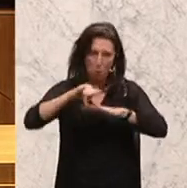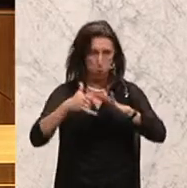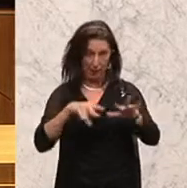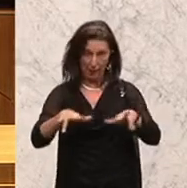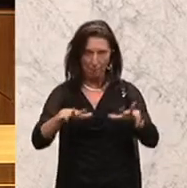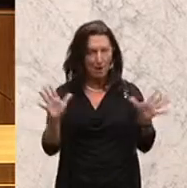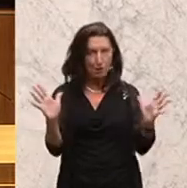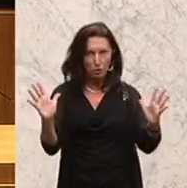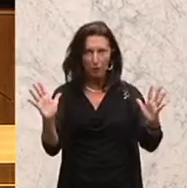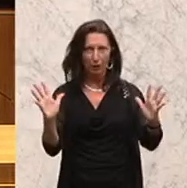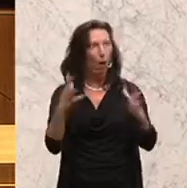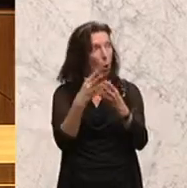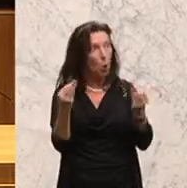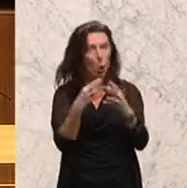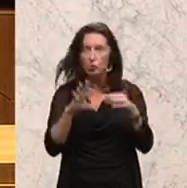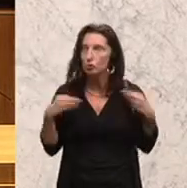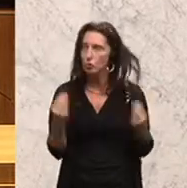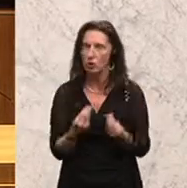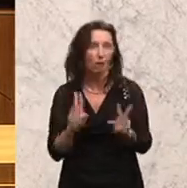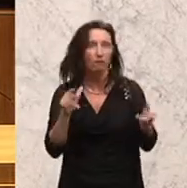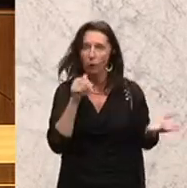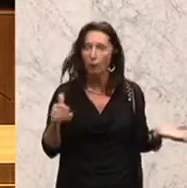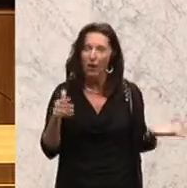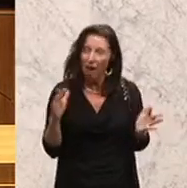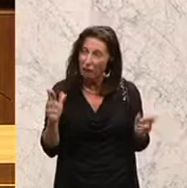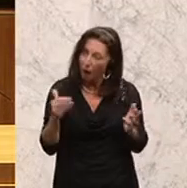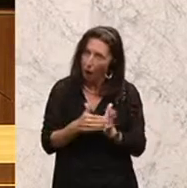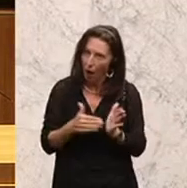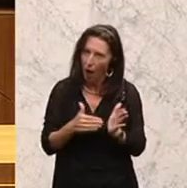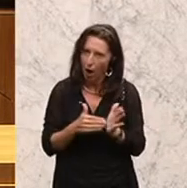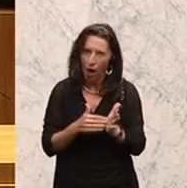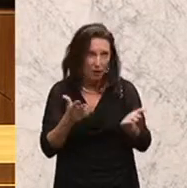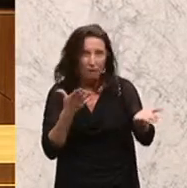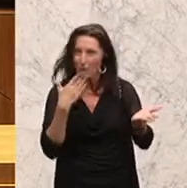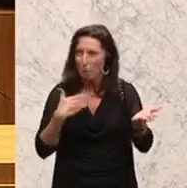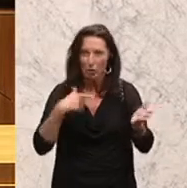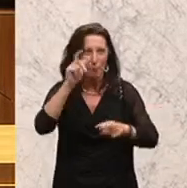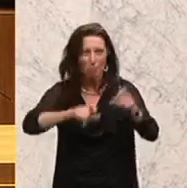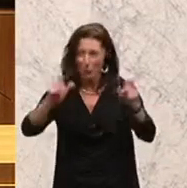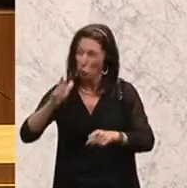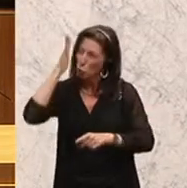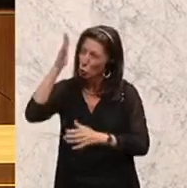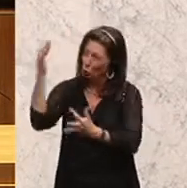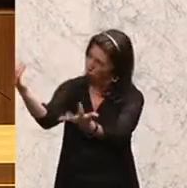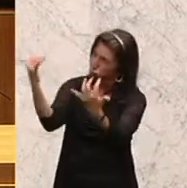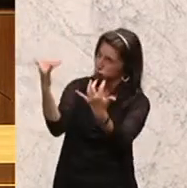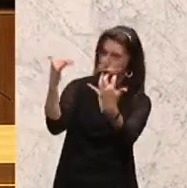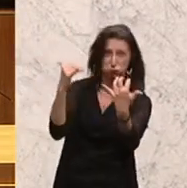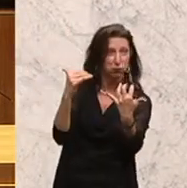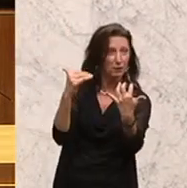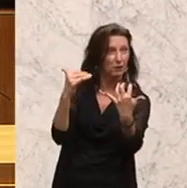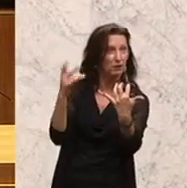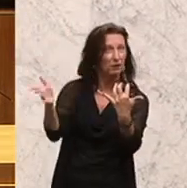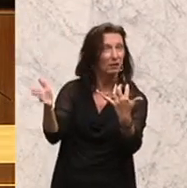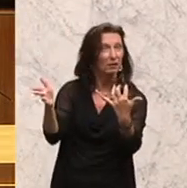und gehen in gemeinsame Lösungen? Warum brauchen wir das? Weil wenn wir die Unterkunft haben für diese Menschen, die da kommen, dann sind die Probleme ja